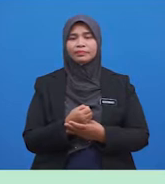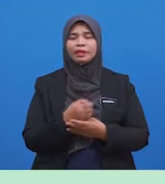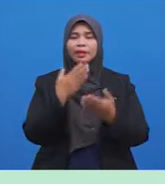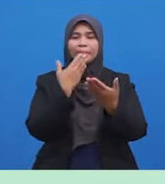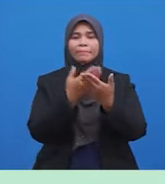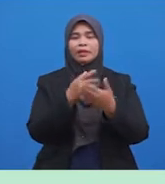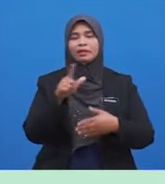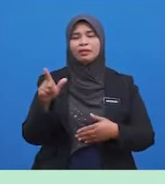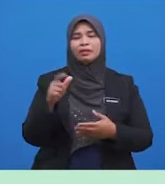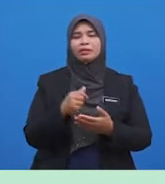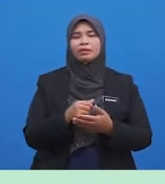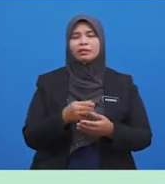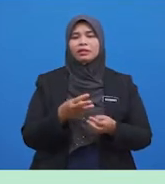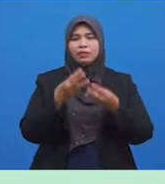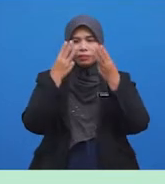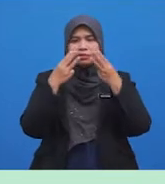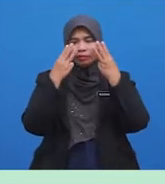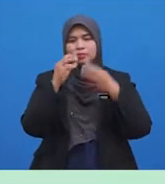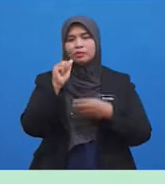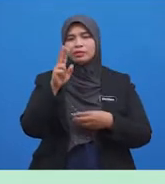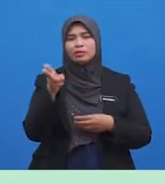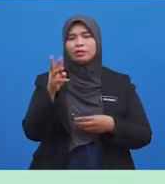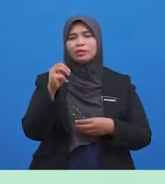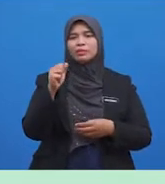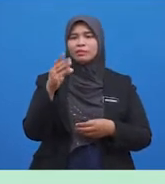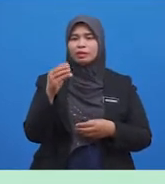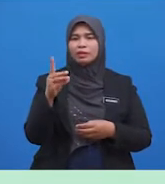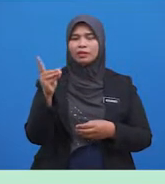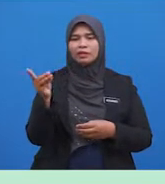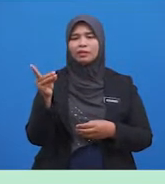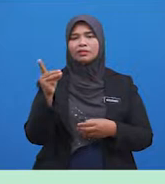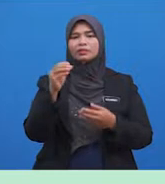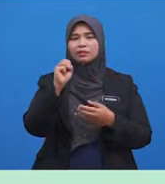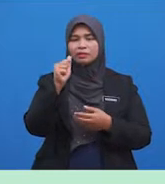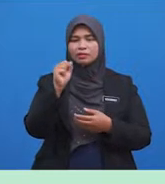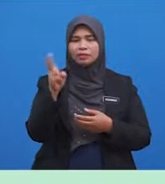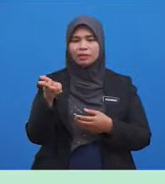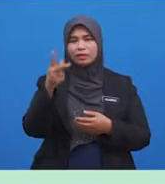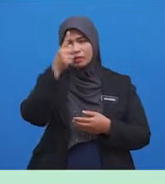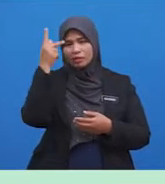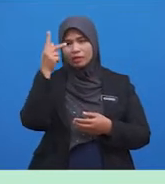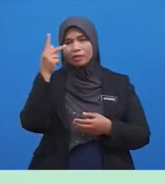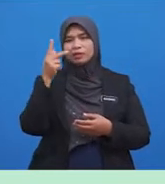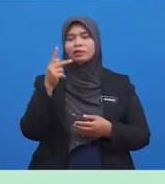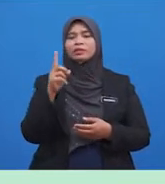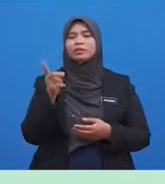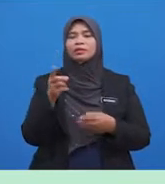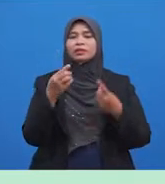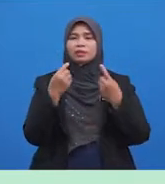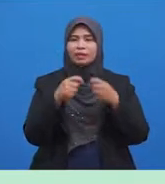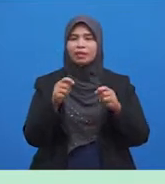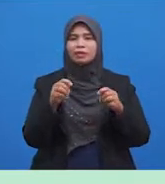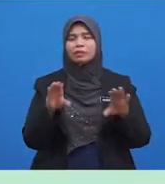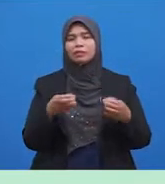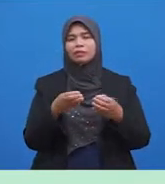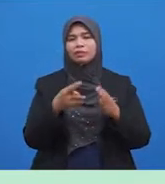Baiklah Buduk Buduk Ahmad Sah Kerana Ahmad Telah Melakukan